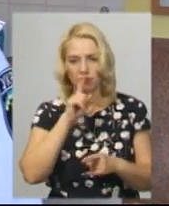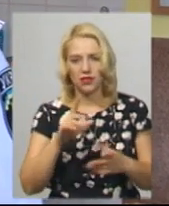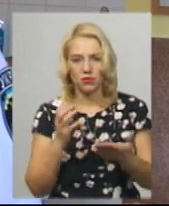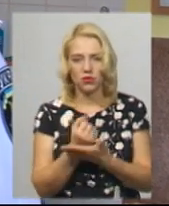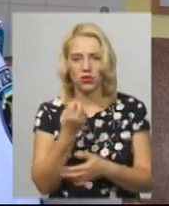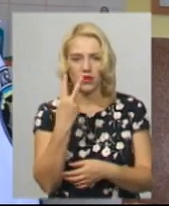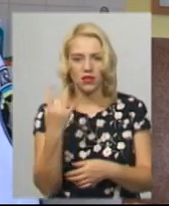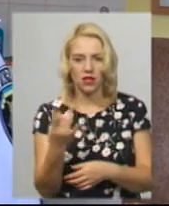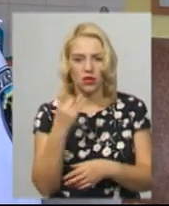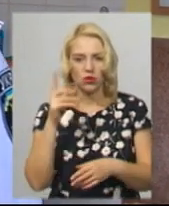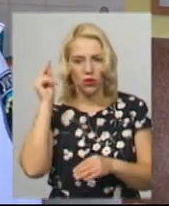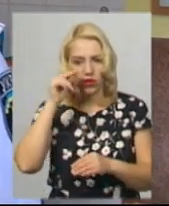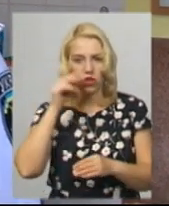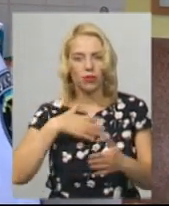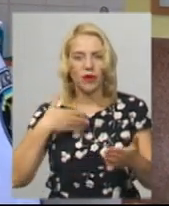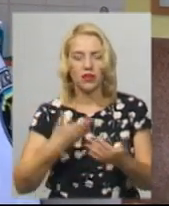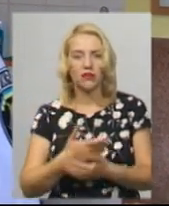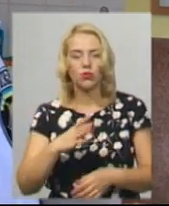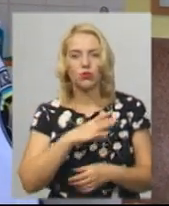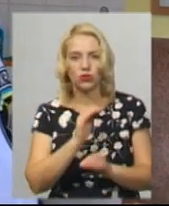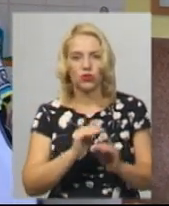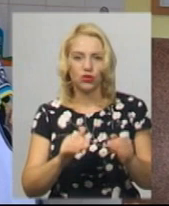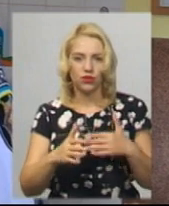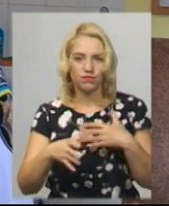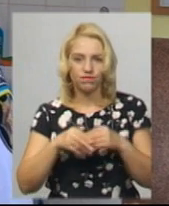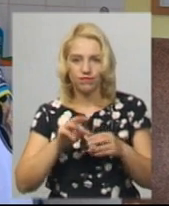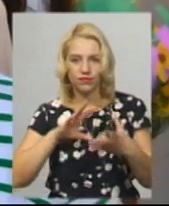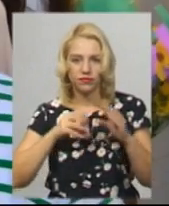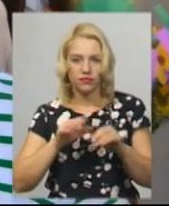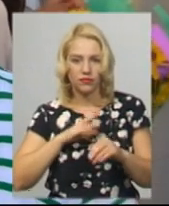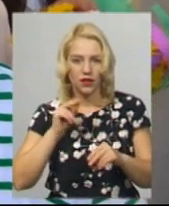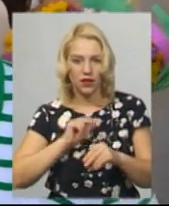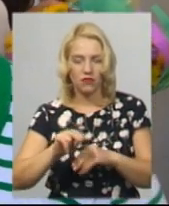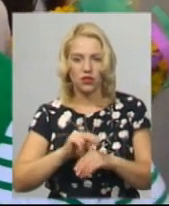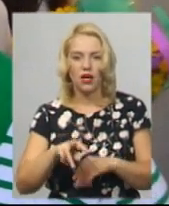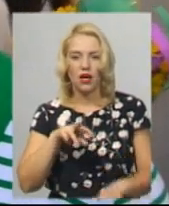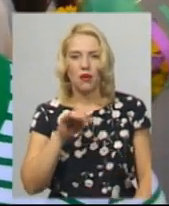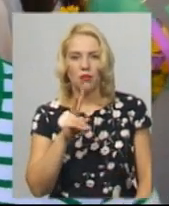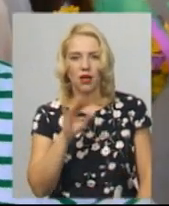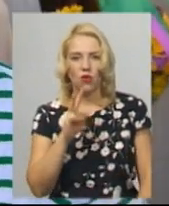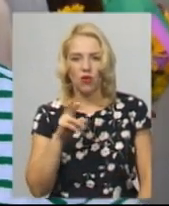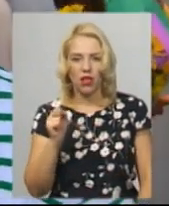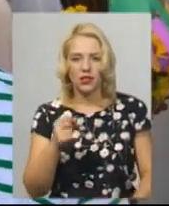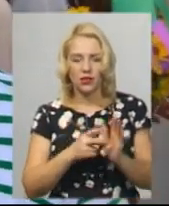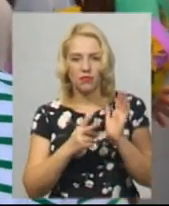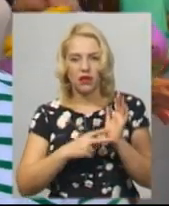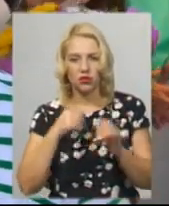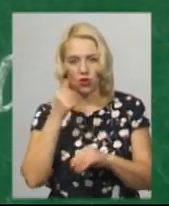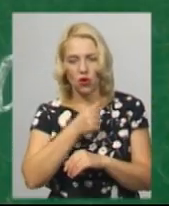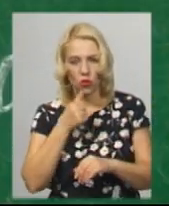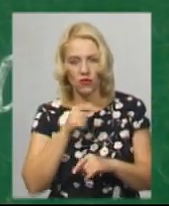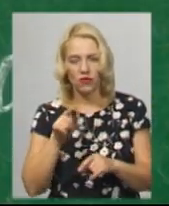12 разів навчання, щоб активніше з дітьми навчання проходило. Миколі 17 років, він учень 11 класу.